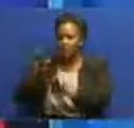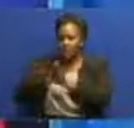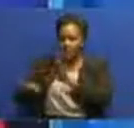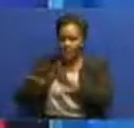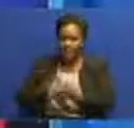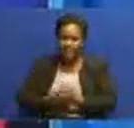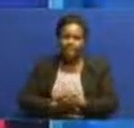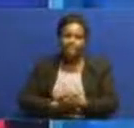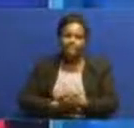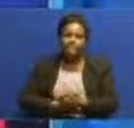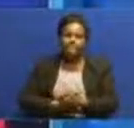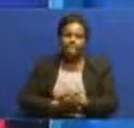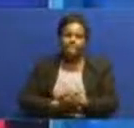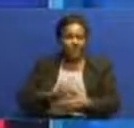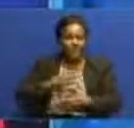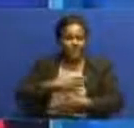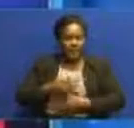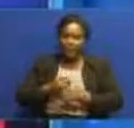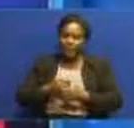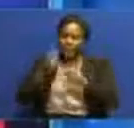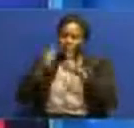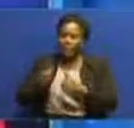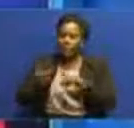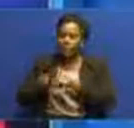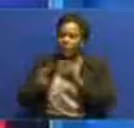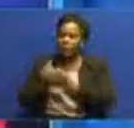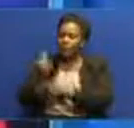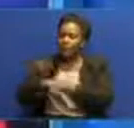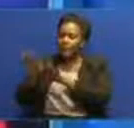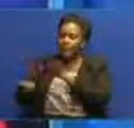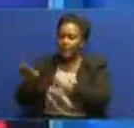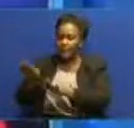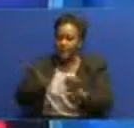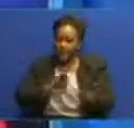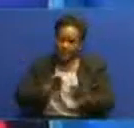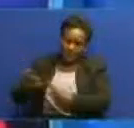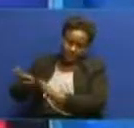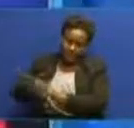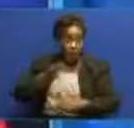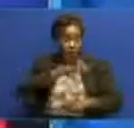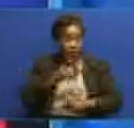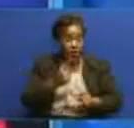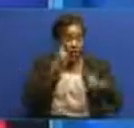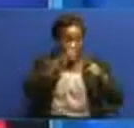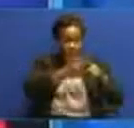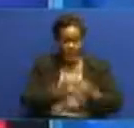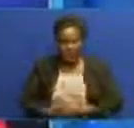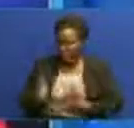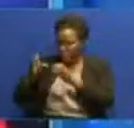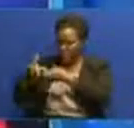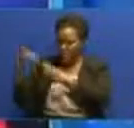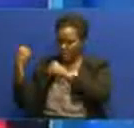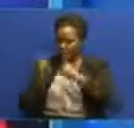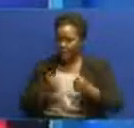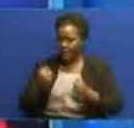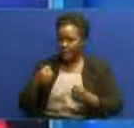Shaban Kwaka kutoka Singida tu sogem kwa nimara mbapo kundi laki halifu marufu kama manyani linaatadio kujeruhi